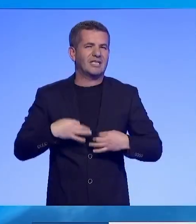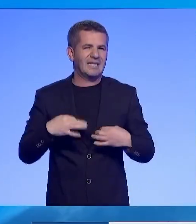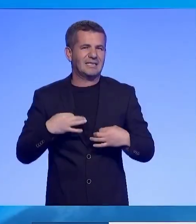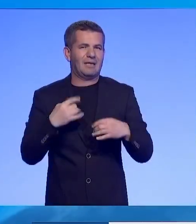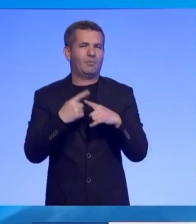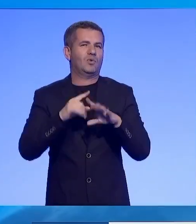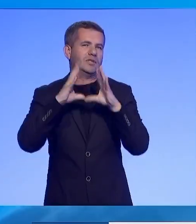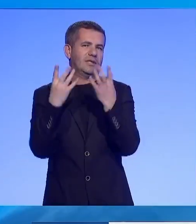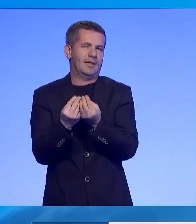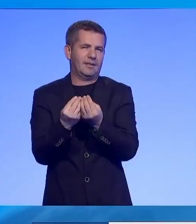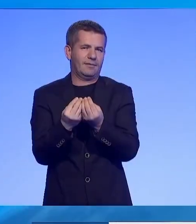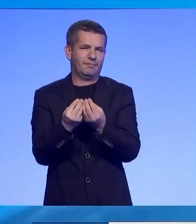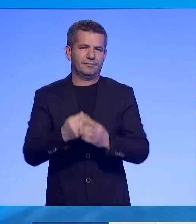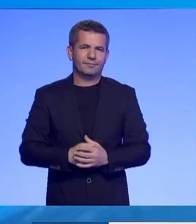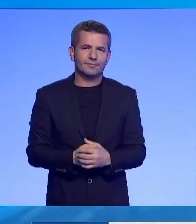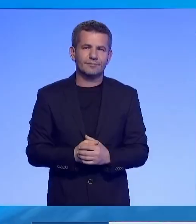infrastruktur.